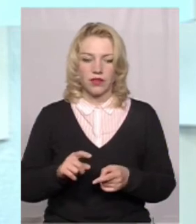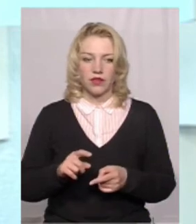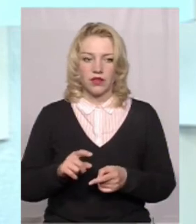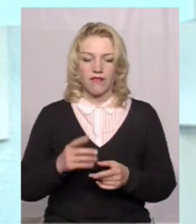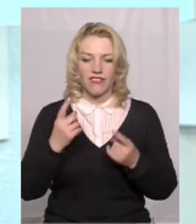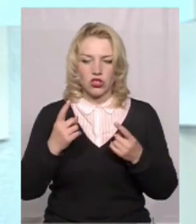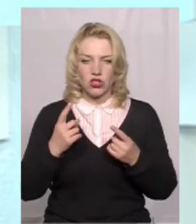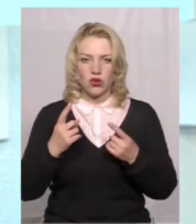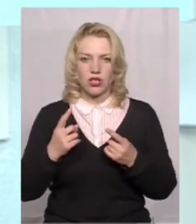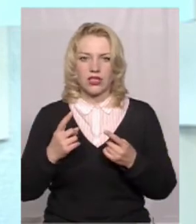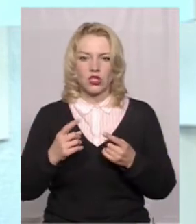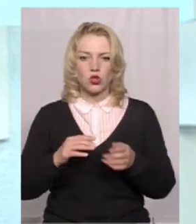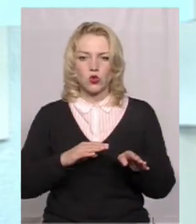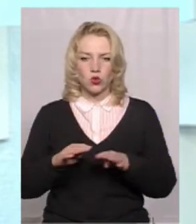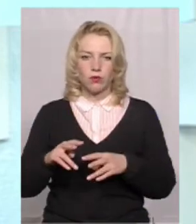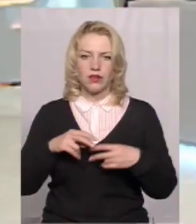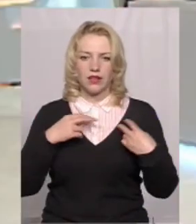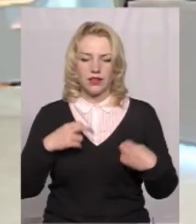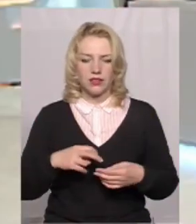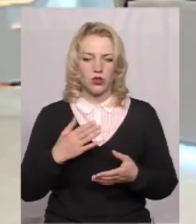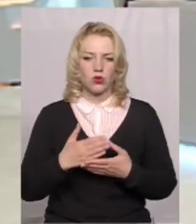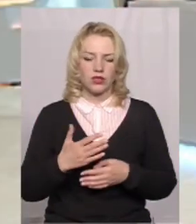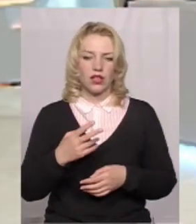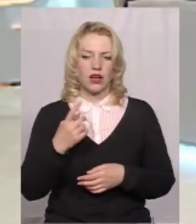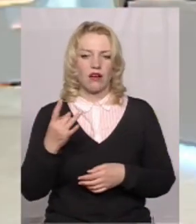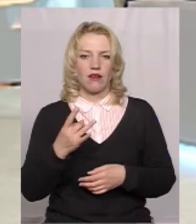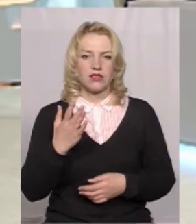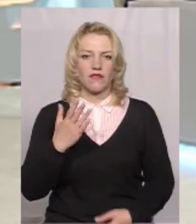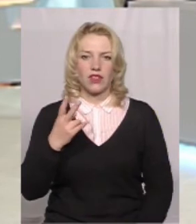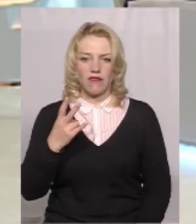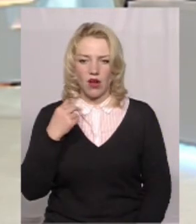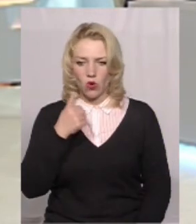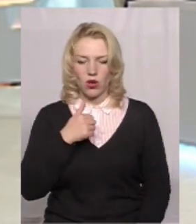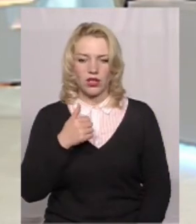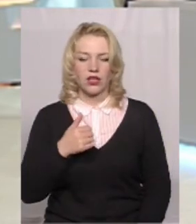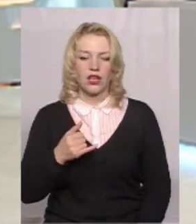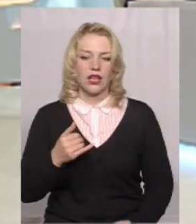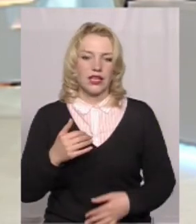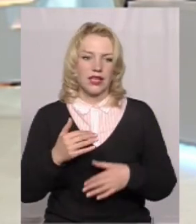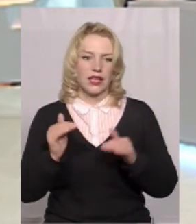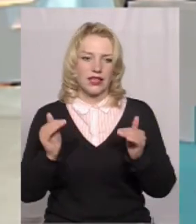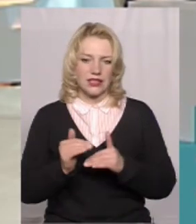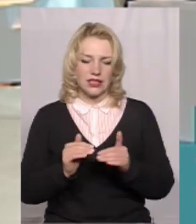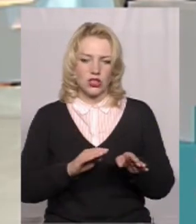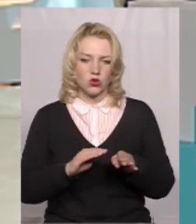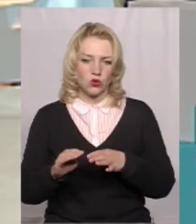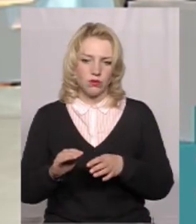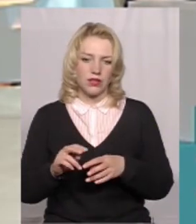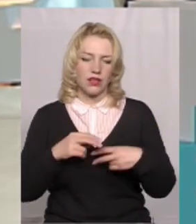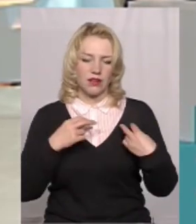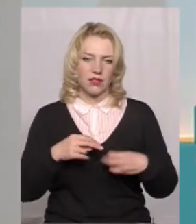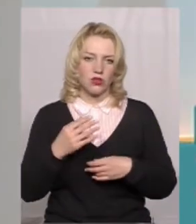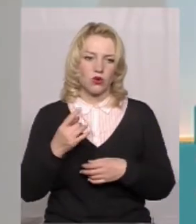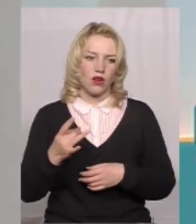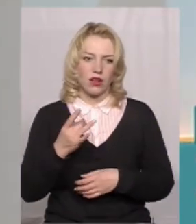один раз на два роки. Середнім ступенем один раз на три роки. І з низьким ступенем один раз на п'ять років. Ви